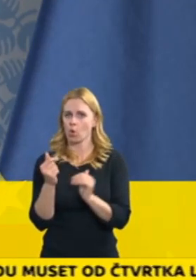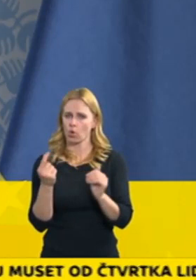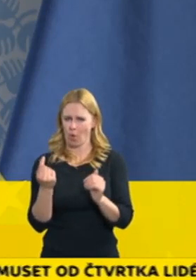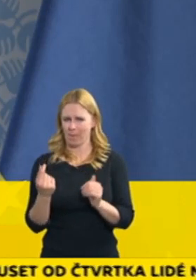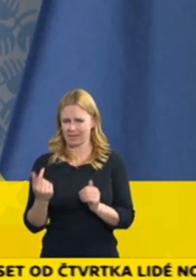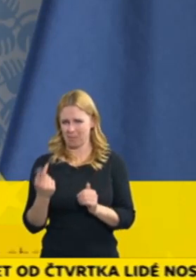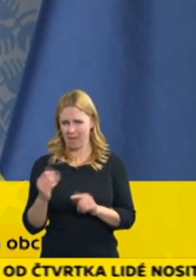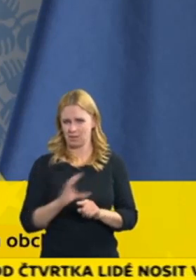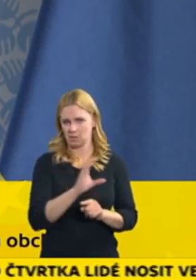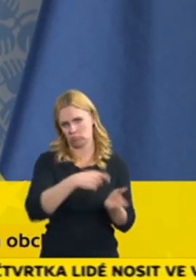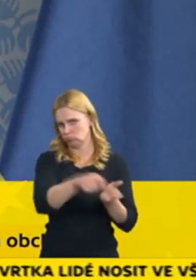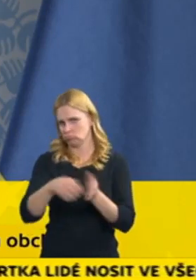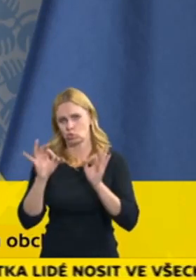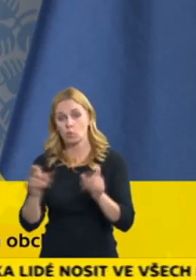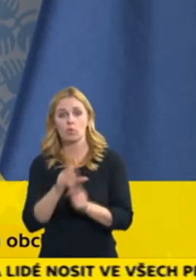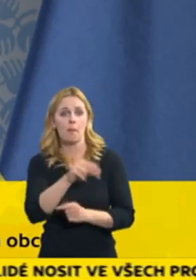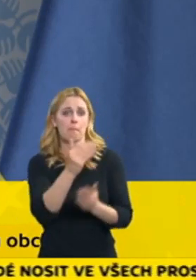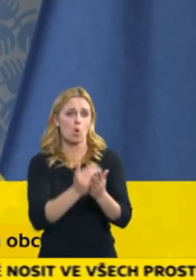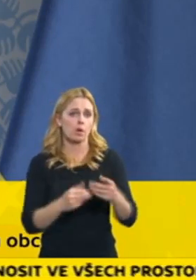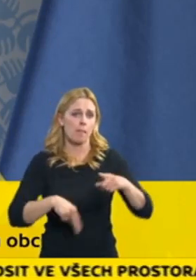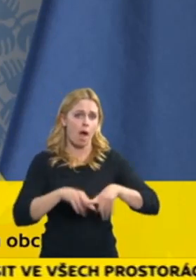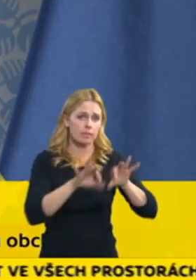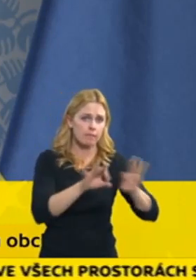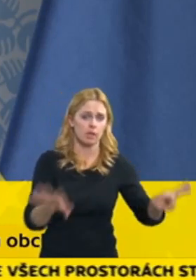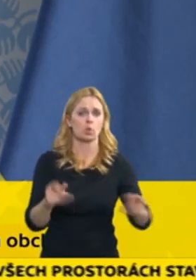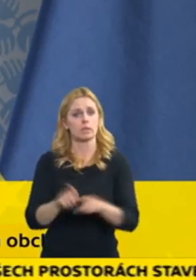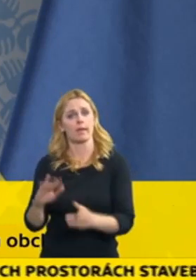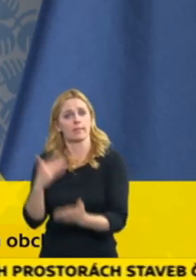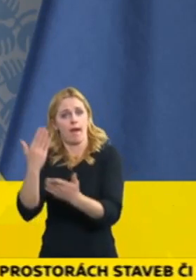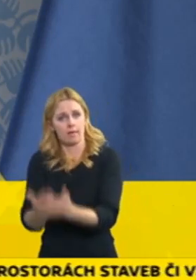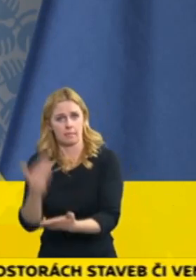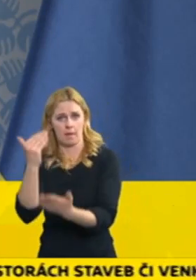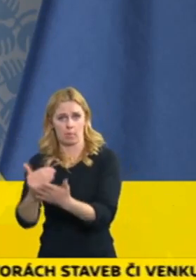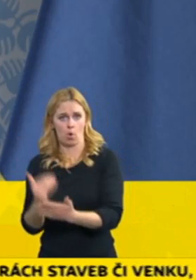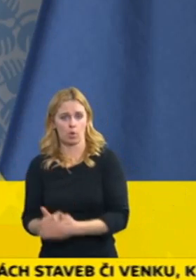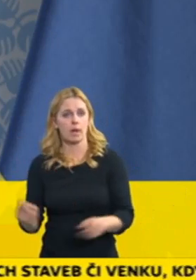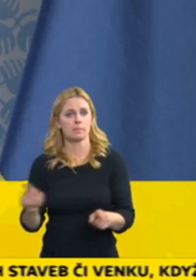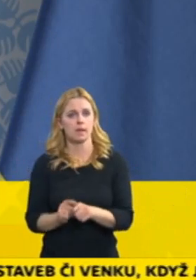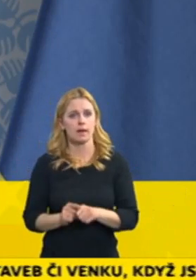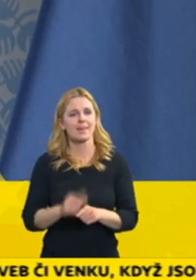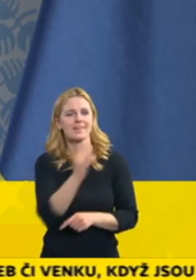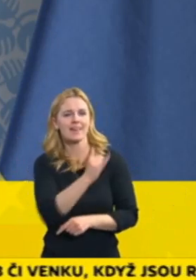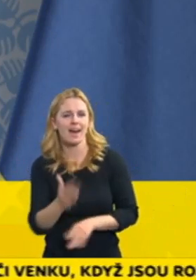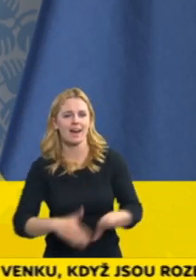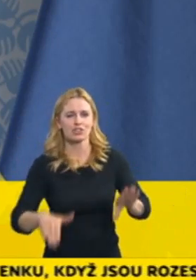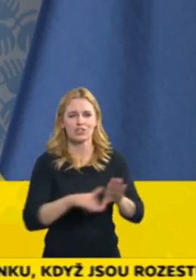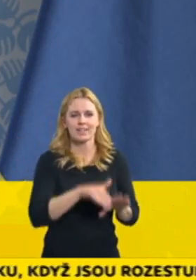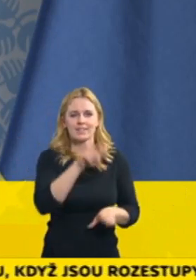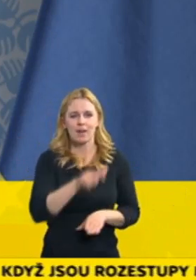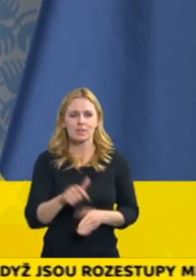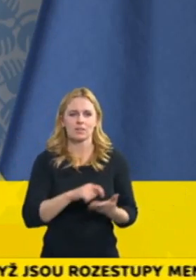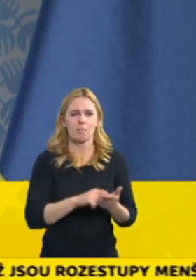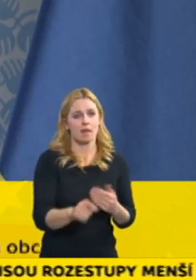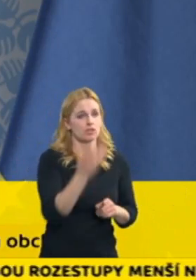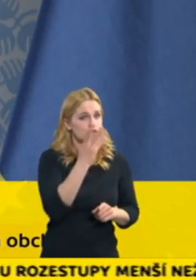antivirus, tzn. vzdy hradí se současně i čtyřistovky na každého zaměstnance, případně kompenzační bonus. Co se